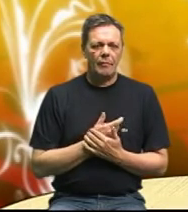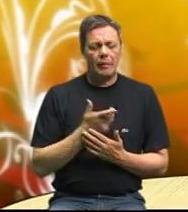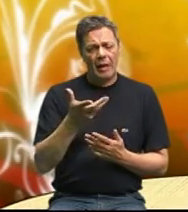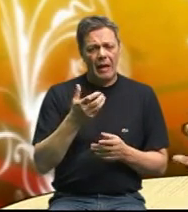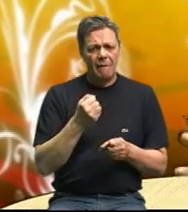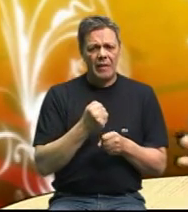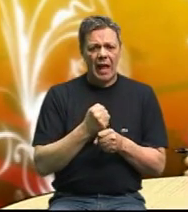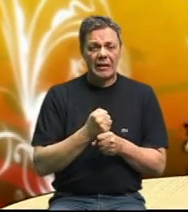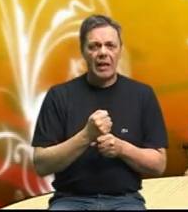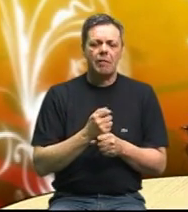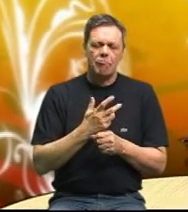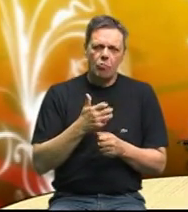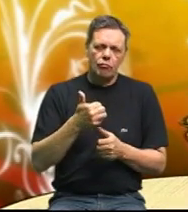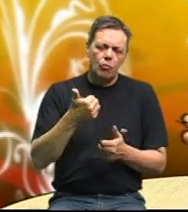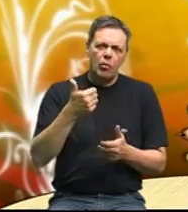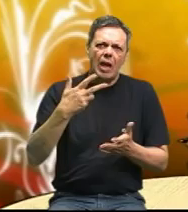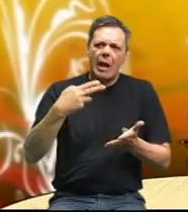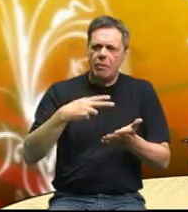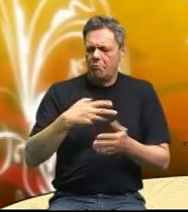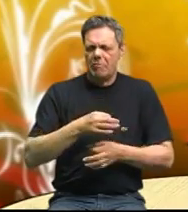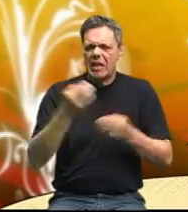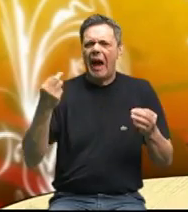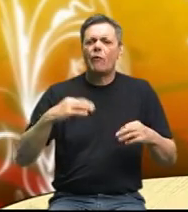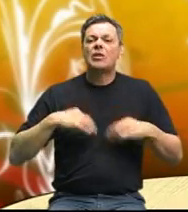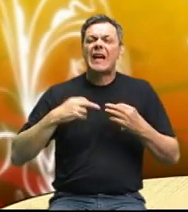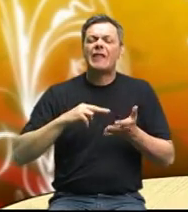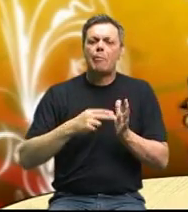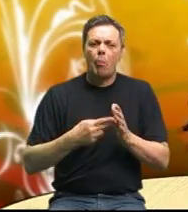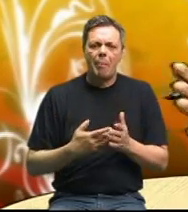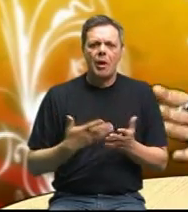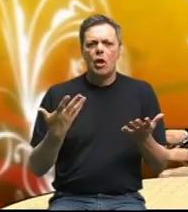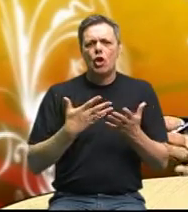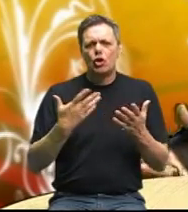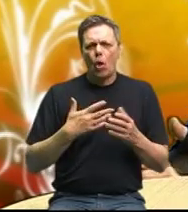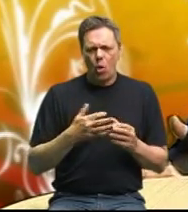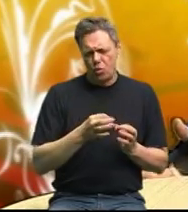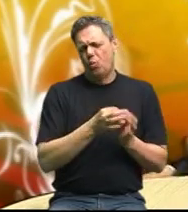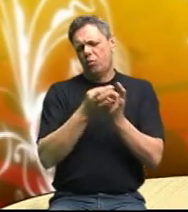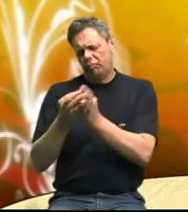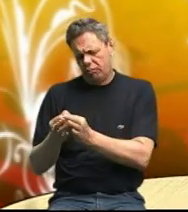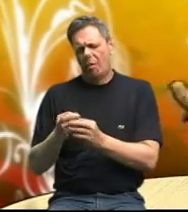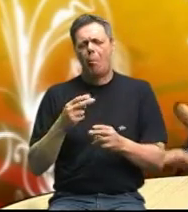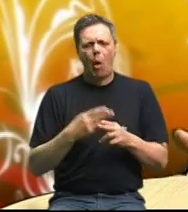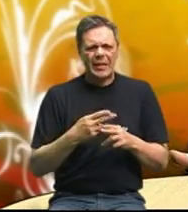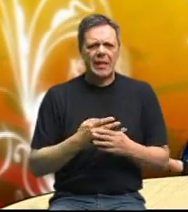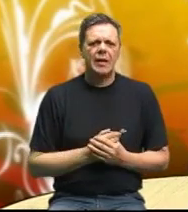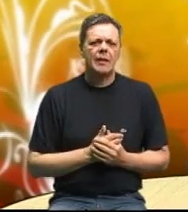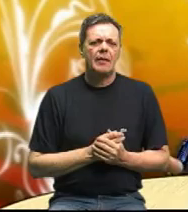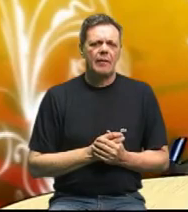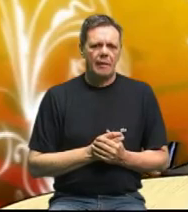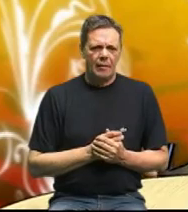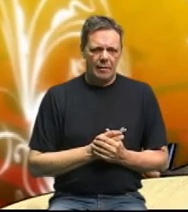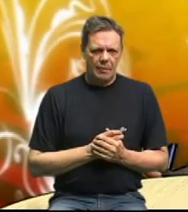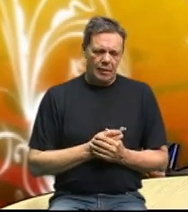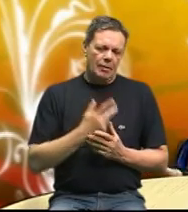bavite s jednim problemom, javno zdravstvenim problemom, što su kronične nezarazne bolesti, ili kako ih možda vi zovete